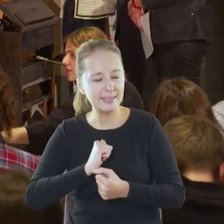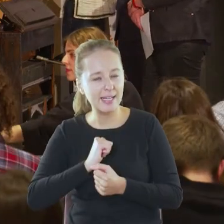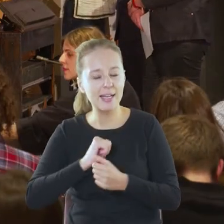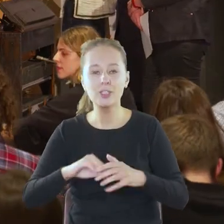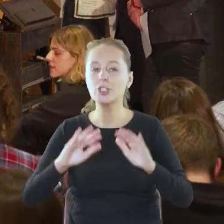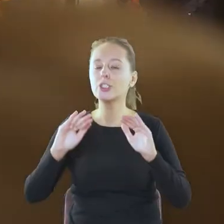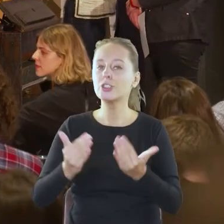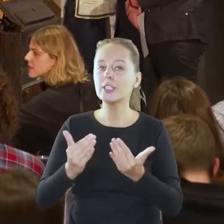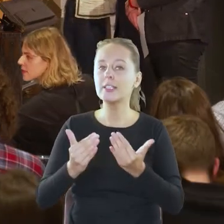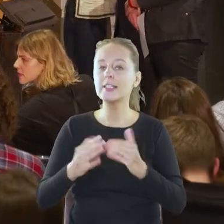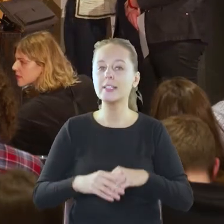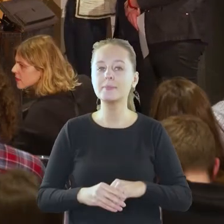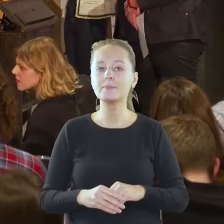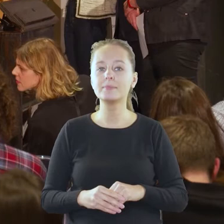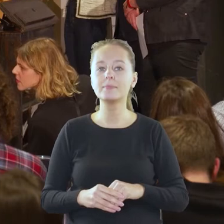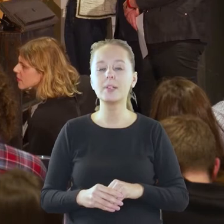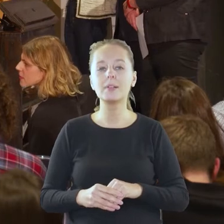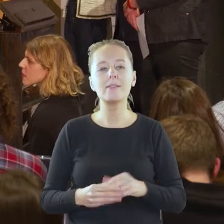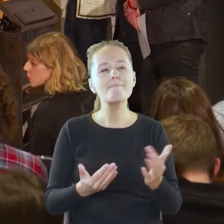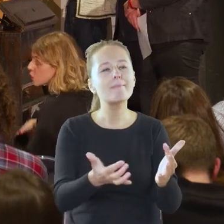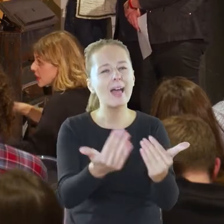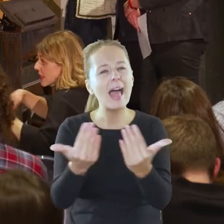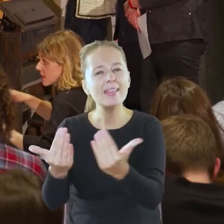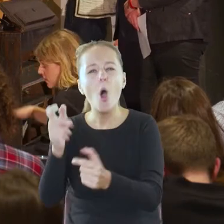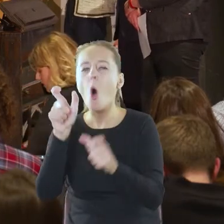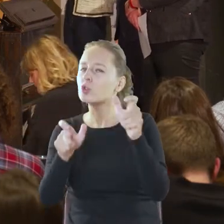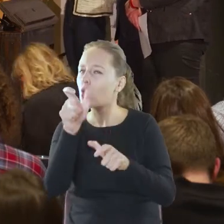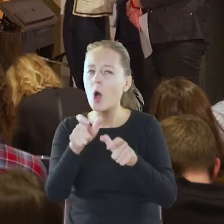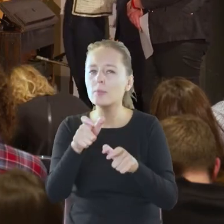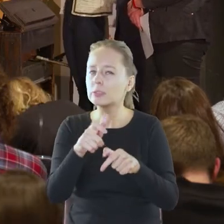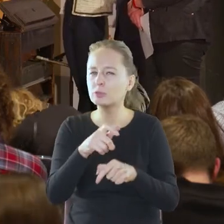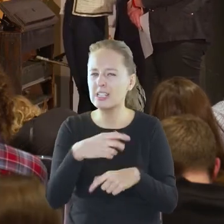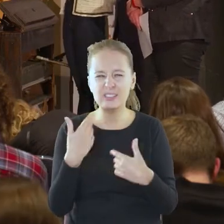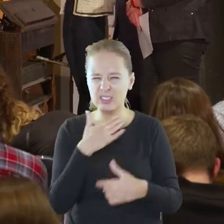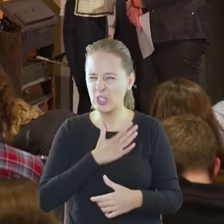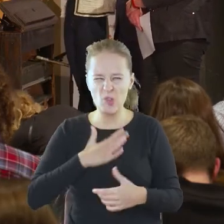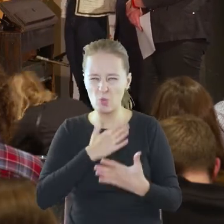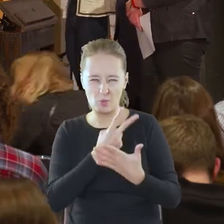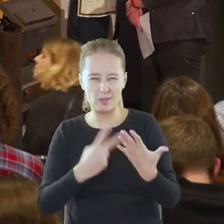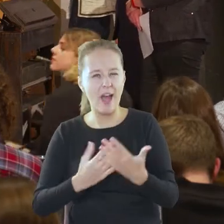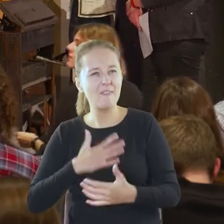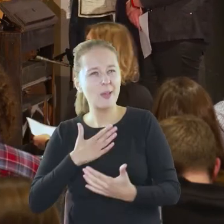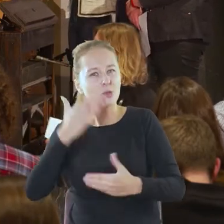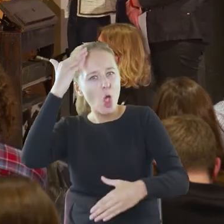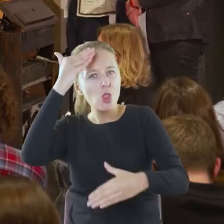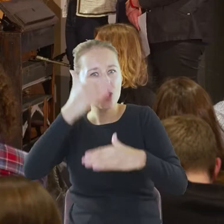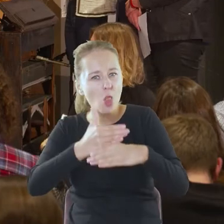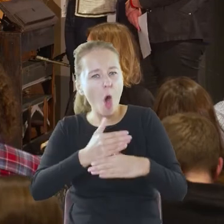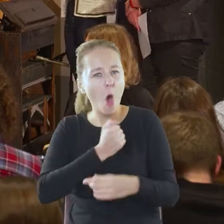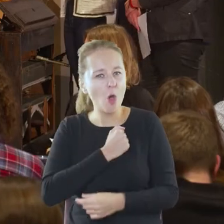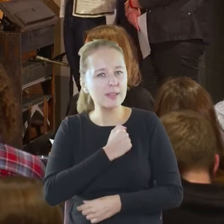wychodzenie do nieczytających. Wydaje mi się, że Noc Bibliotek jest takim trochę